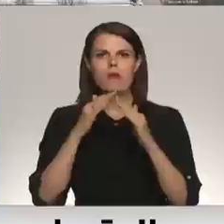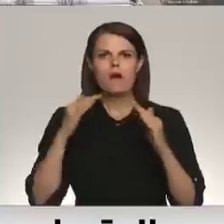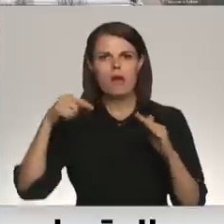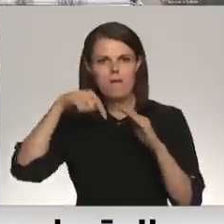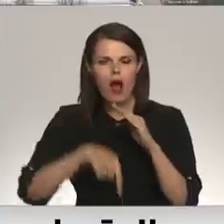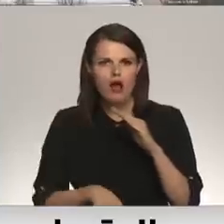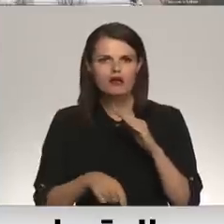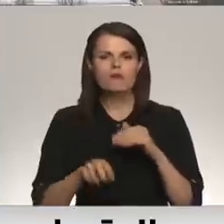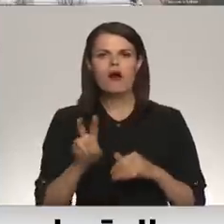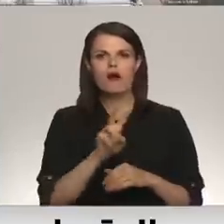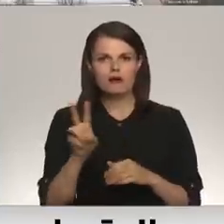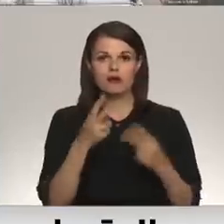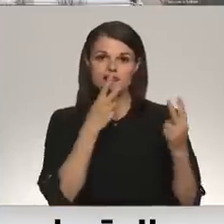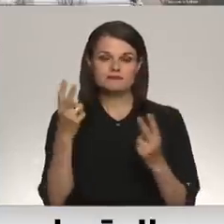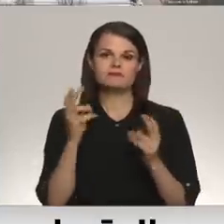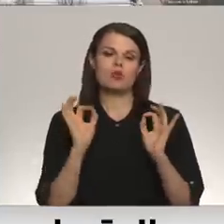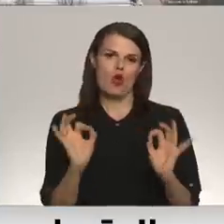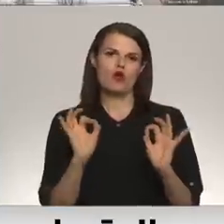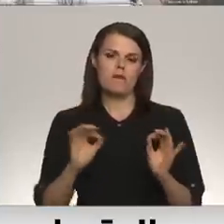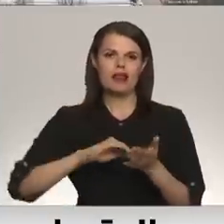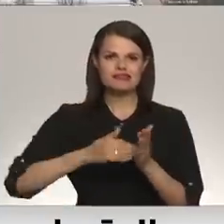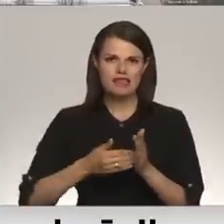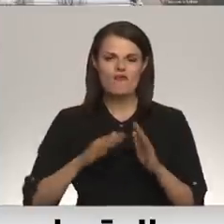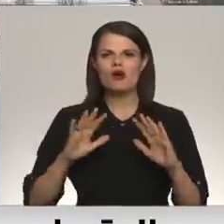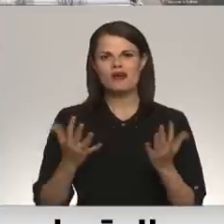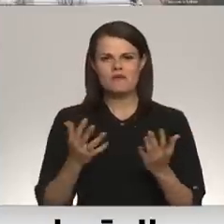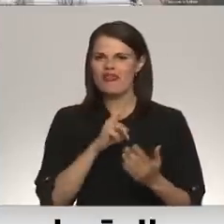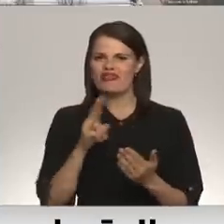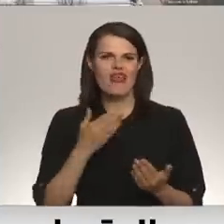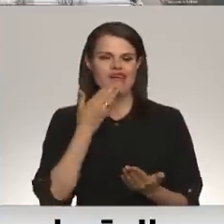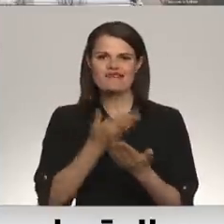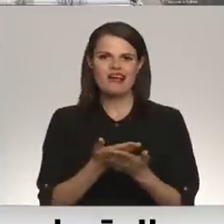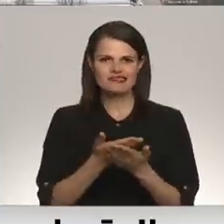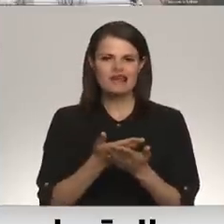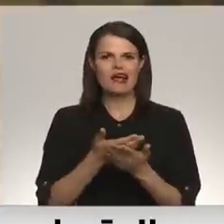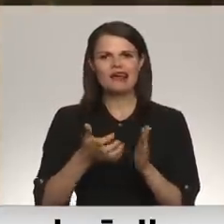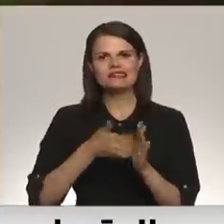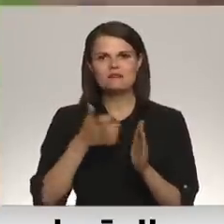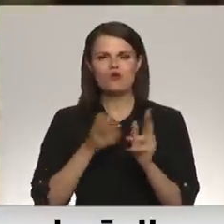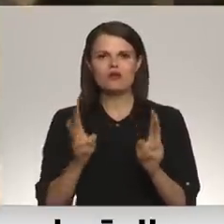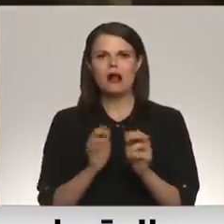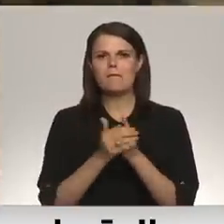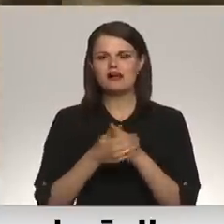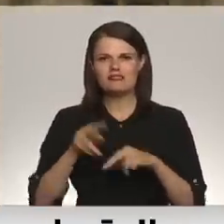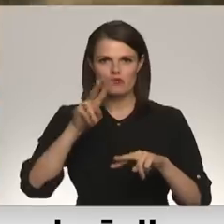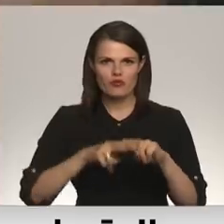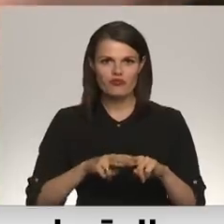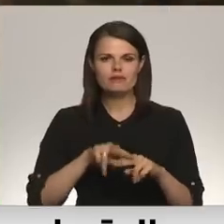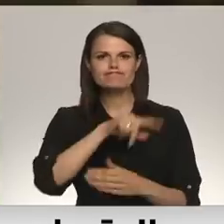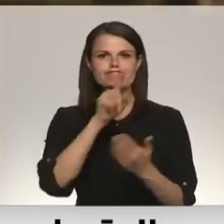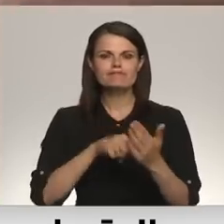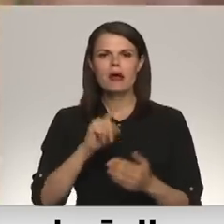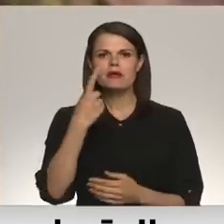pagrabstāvus, kas atzīti par apmierinošiem, taču tos neiesaka izmantot par patvertnes vietām. Vaicāt par pirmās